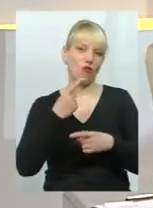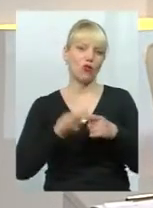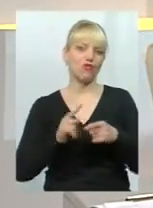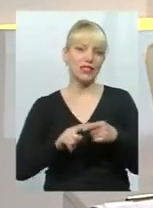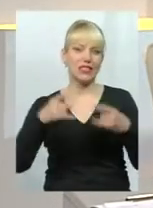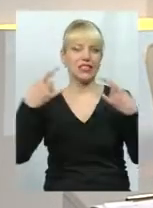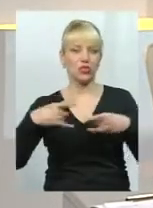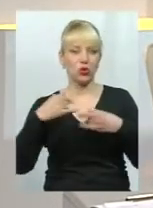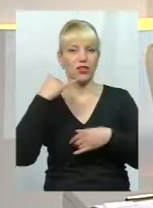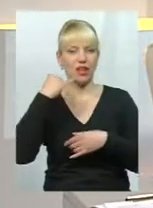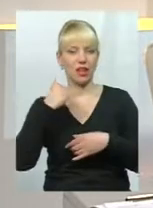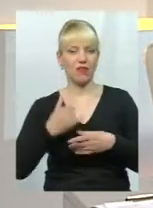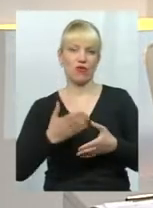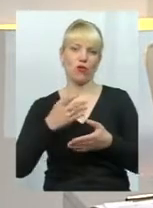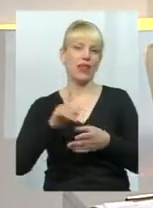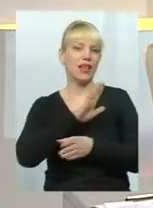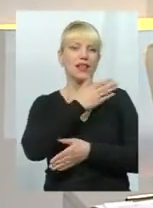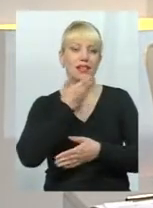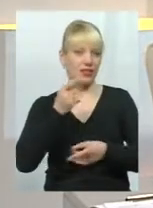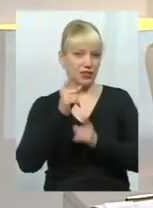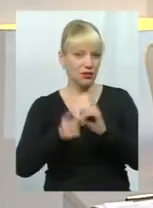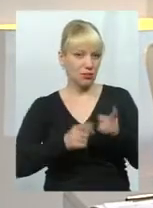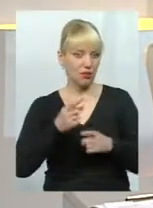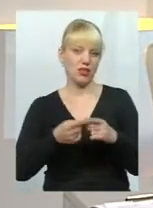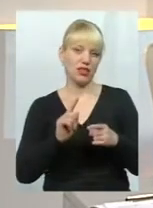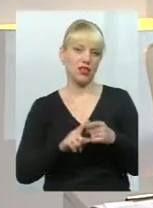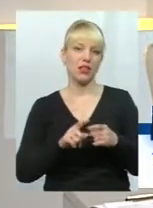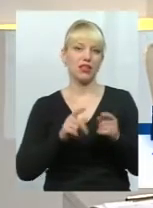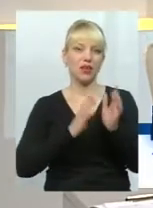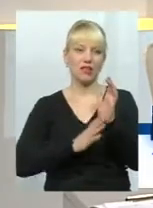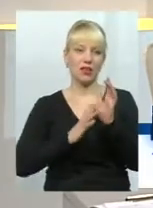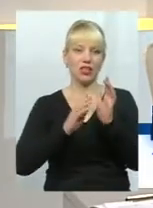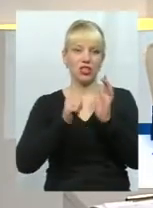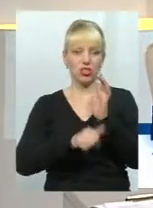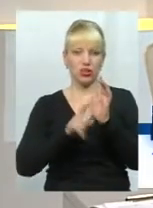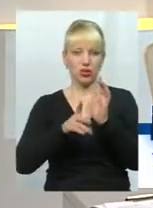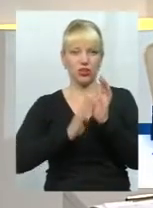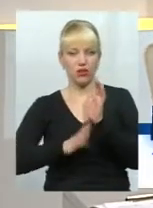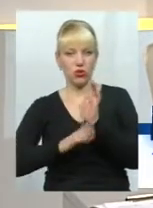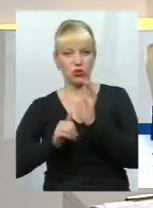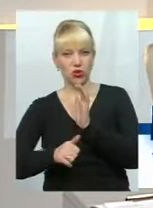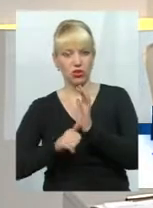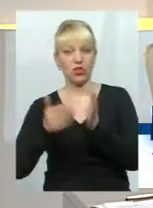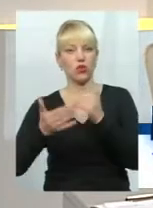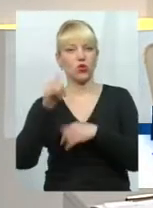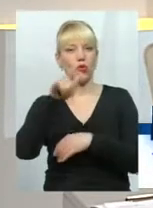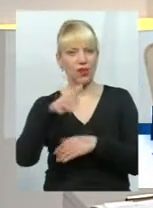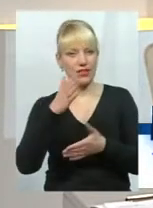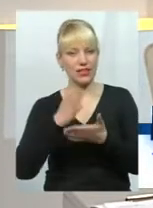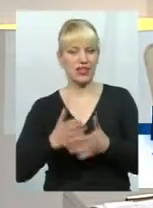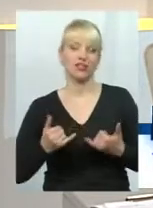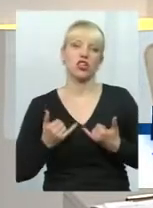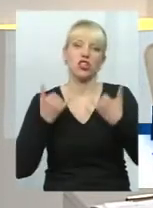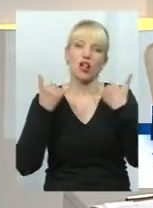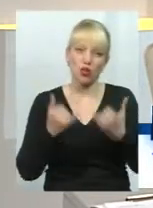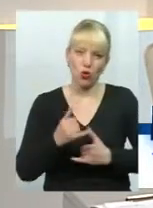Телефон для зв'язку незмінний 61 90 60, 61 90 60. Якщо у вас є, шановні глядачі,